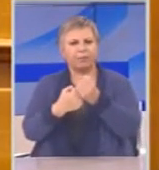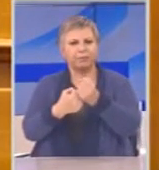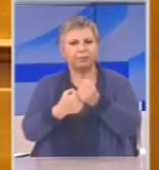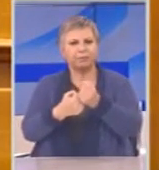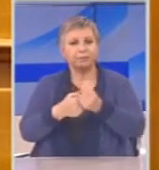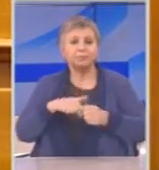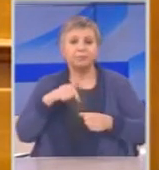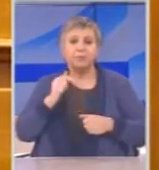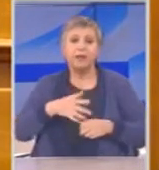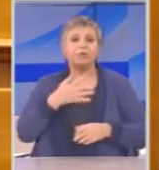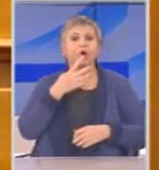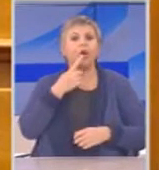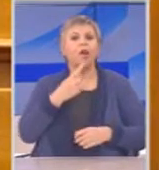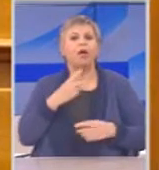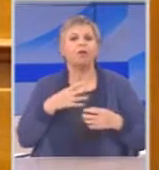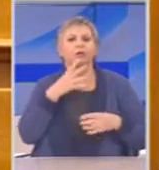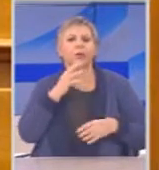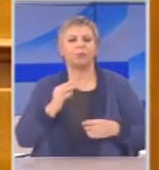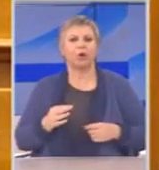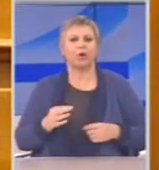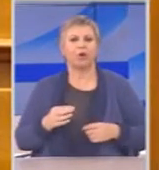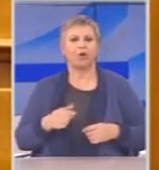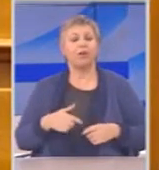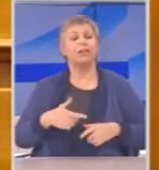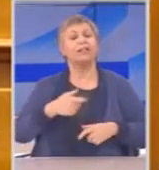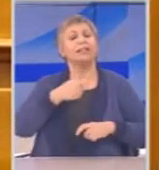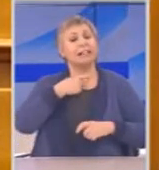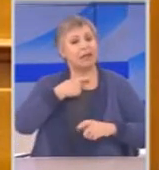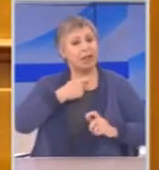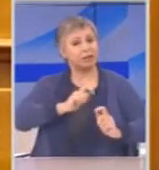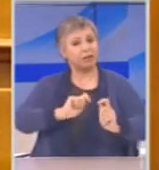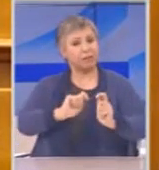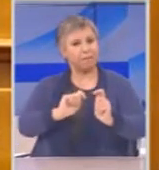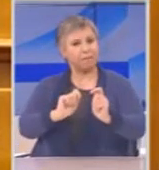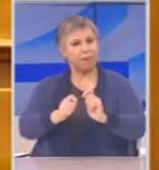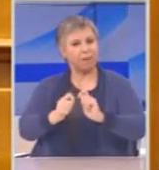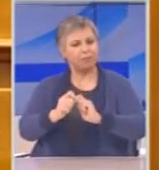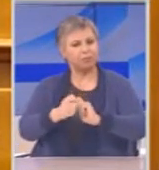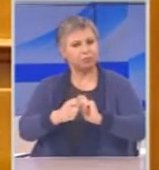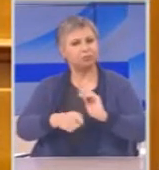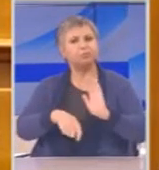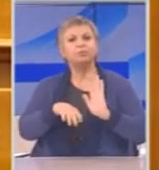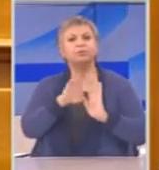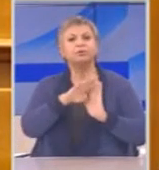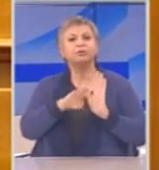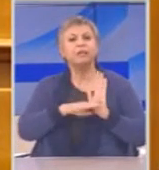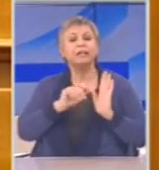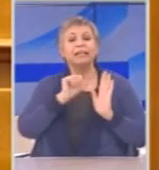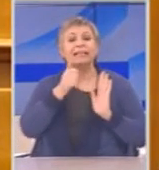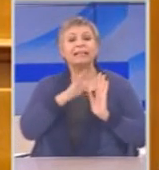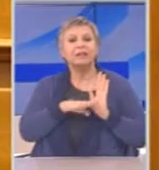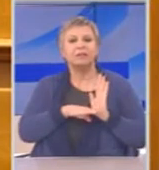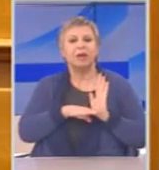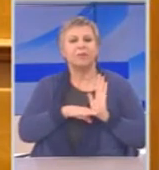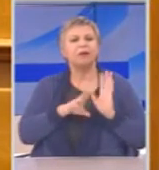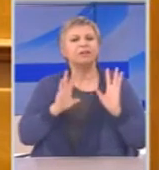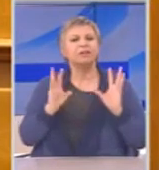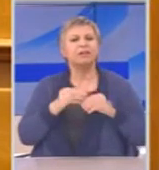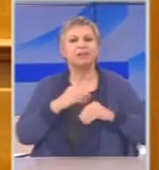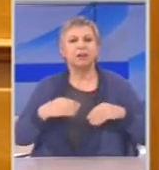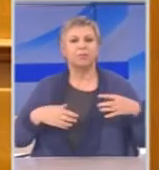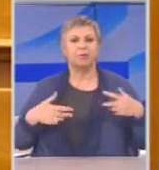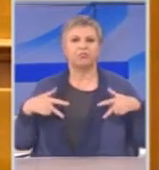γιατί ναι, χρειάζεται η αλλαγή στο Σύνταγμα για το νόμο περί ευθύνης υπουργών,